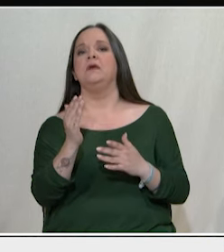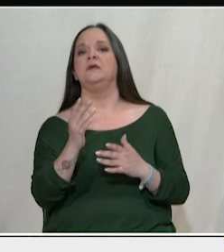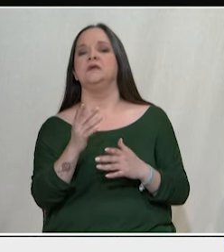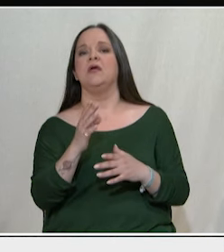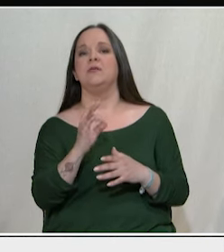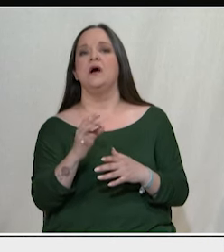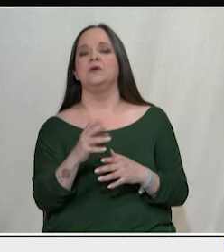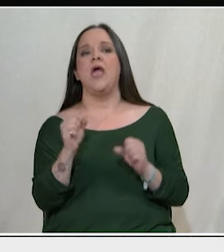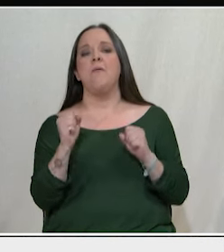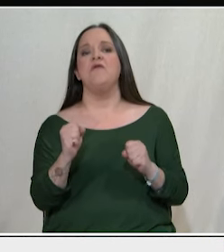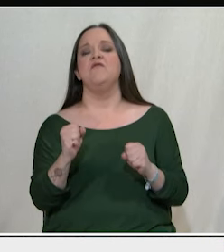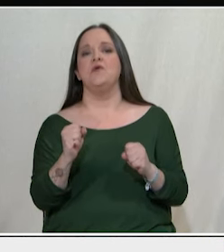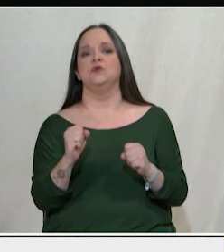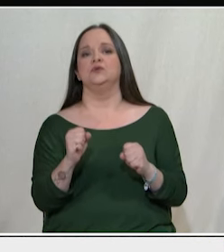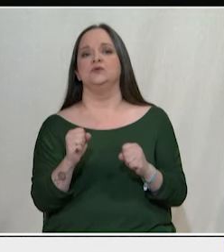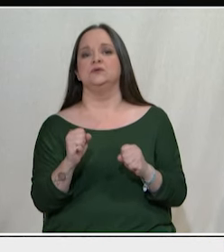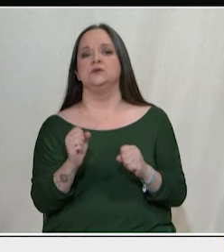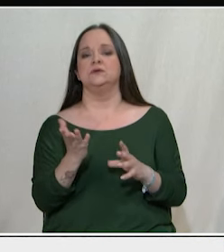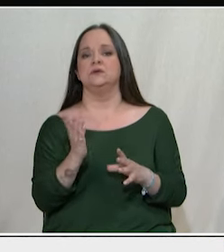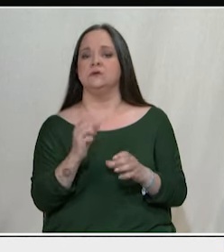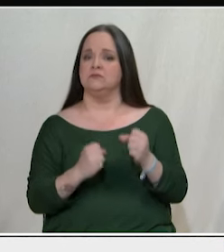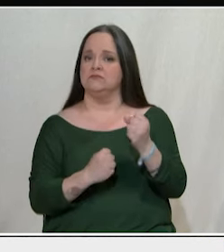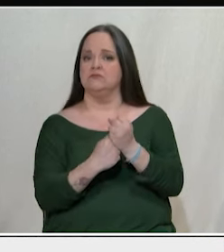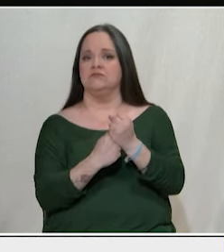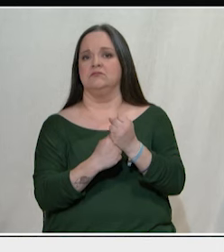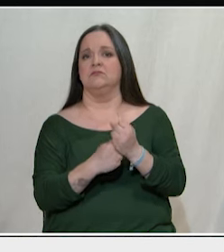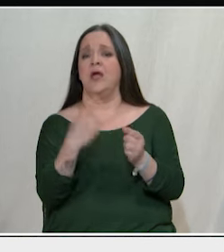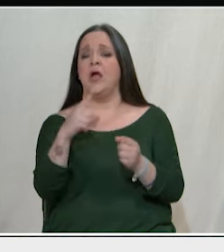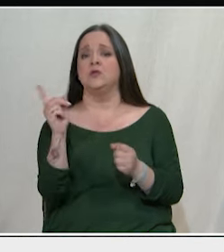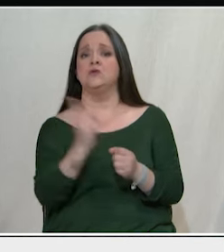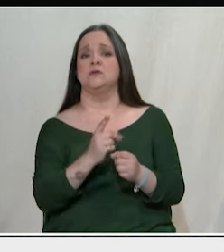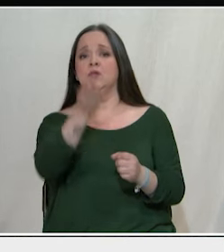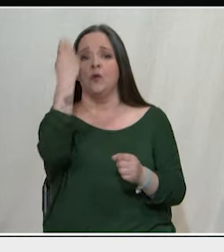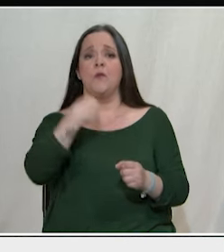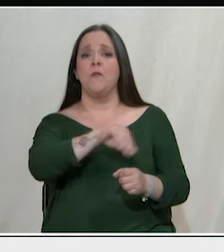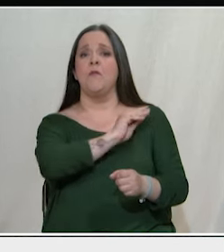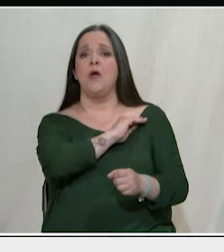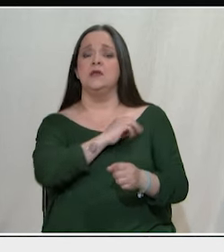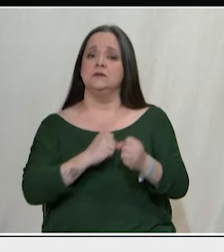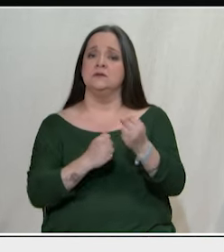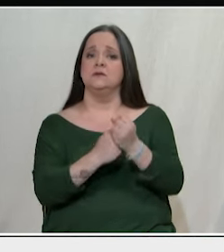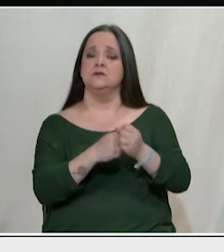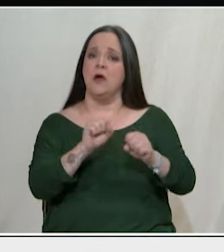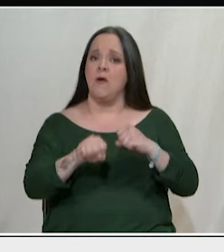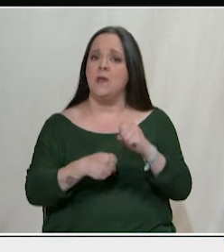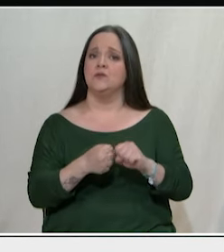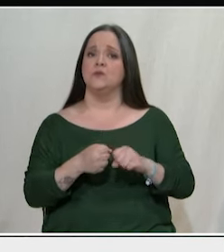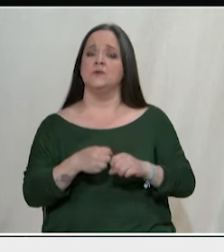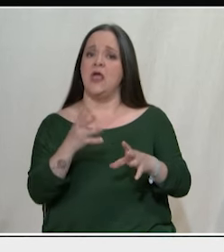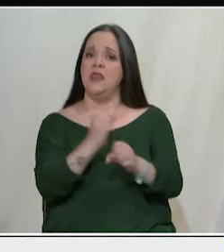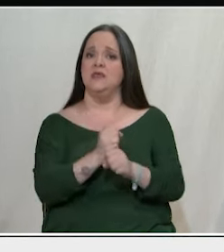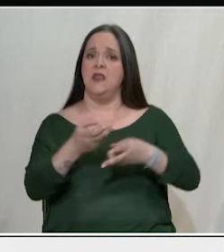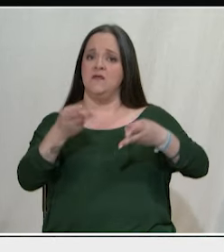για τον ελληνικό λαό, να ταχθεί ολόψυχα στο πλευρό του Παλαιστινιακού λαού, να παλέψει για την νίκη του και για τη λευτεριά του, να ταχθεί